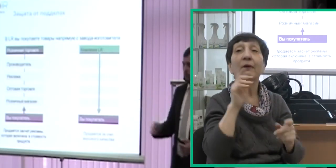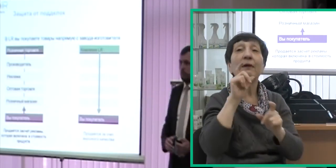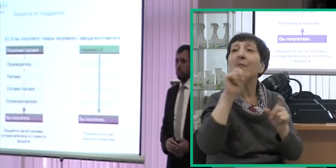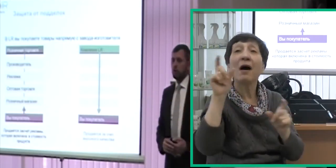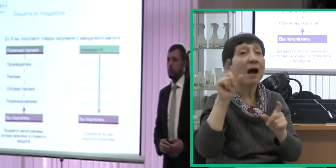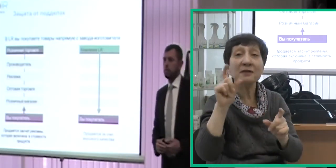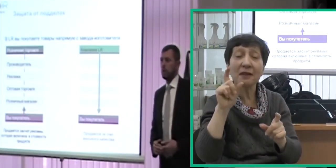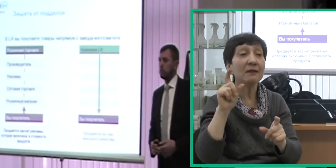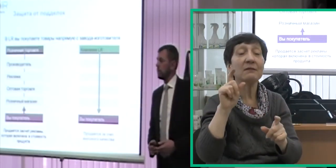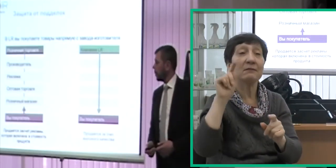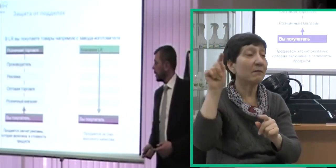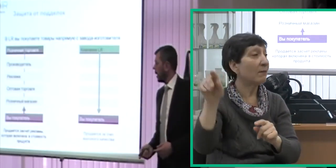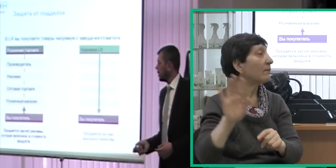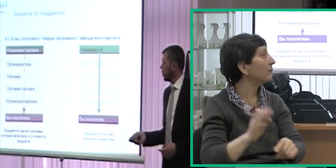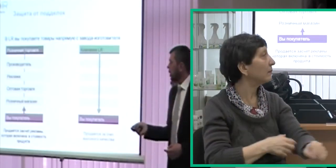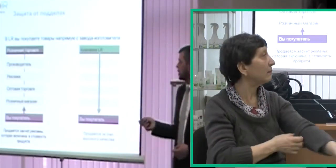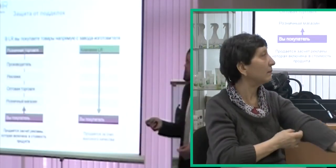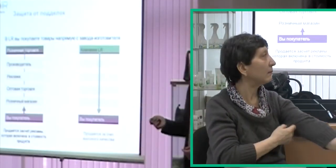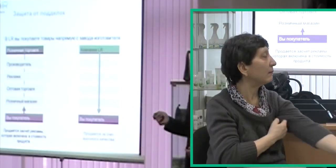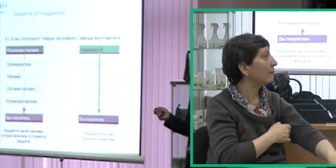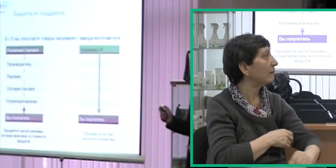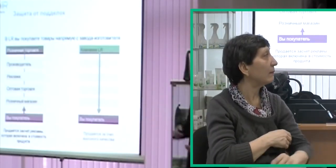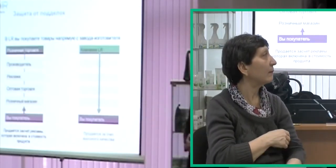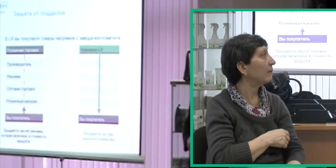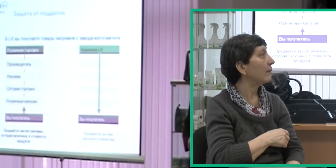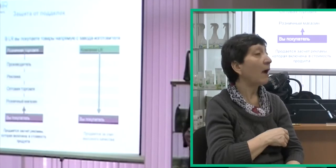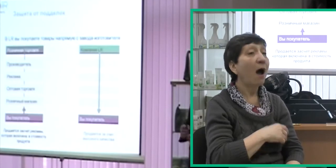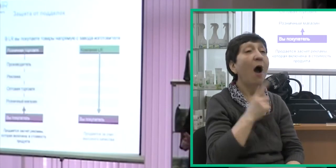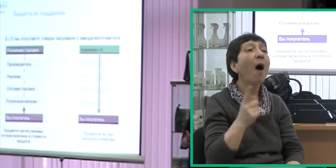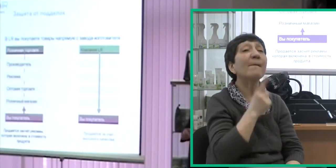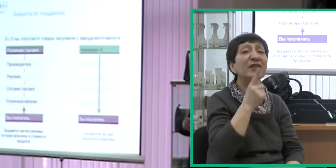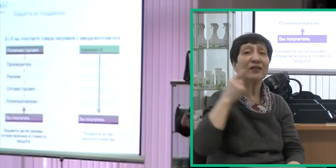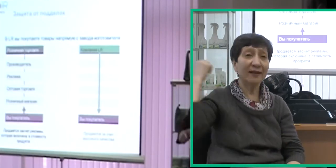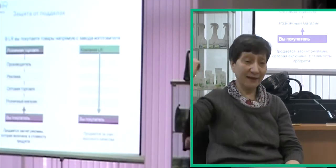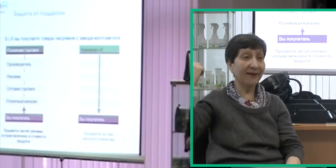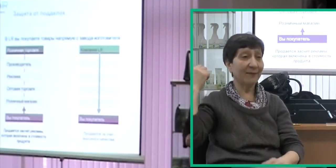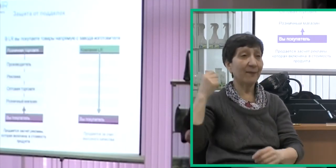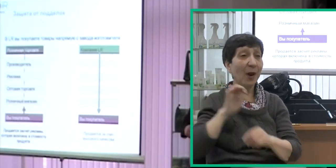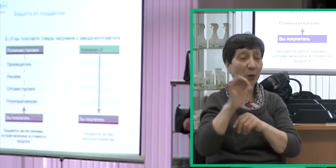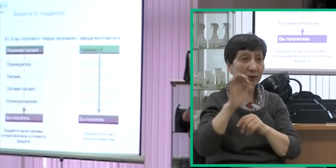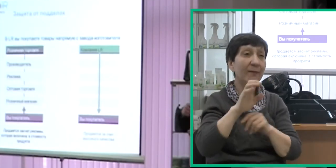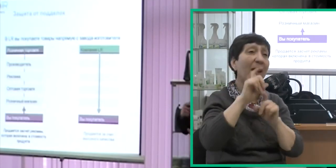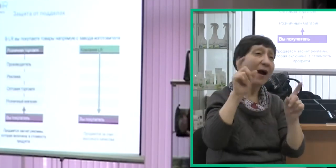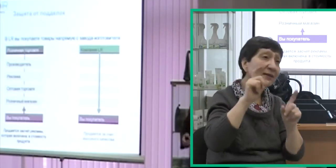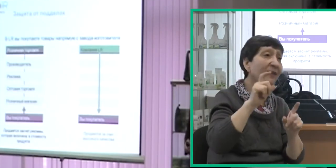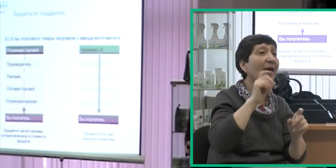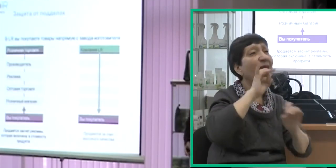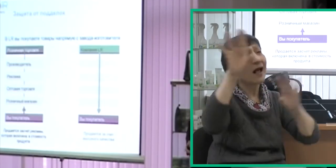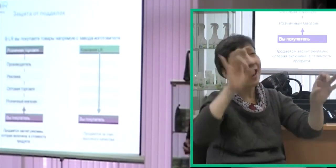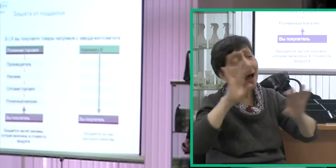Магазин в обычной продукции попадает через рекламу, через оптовую торговую, через